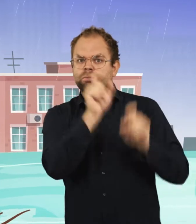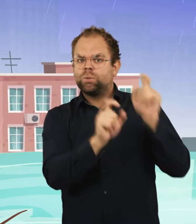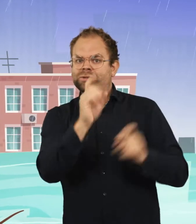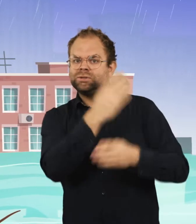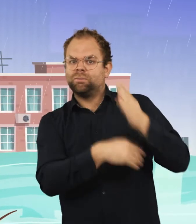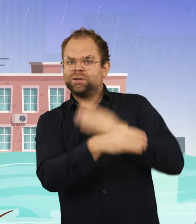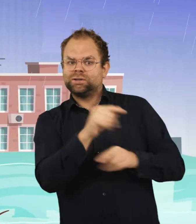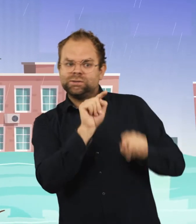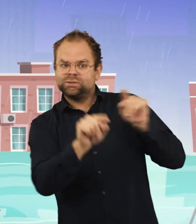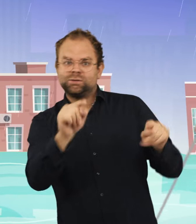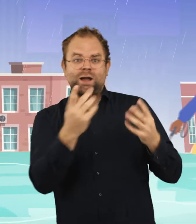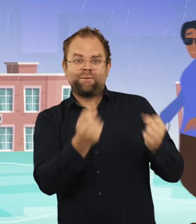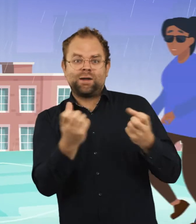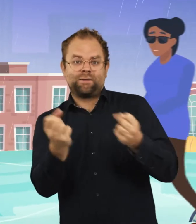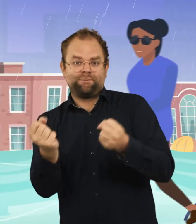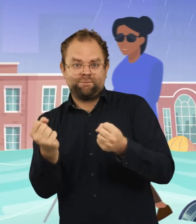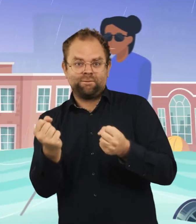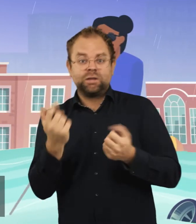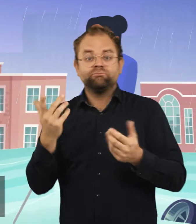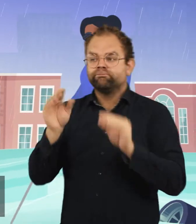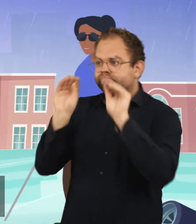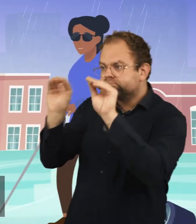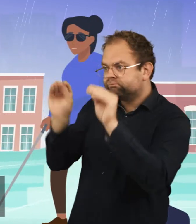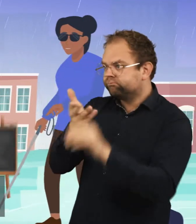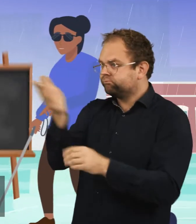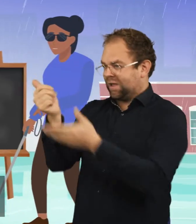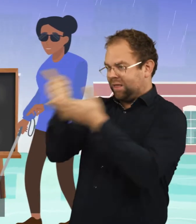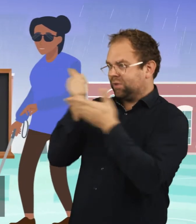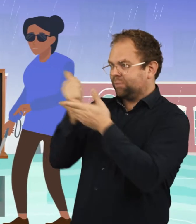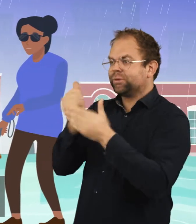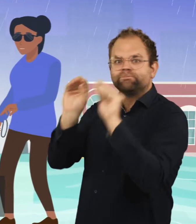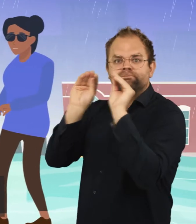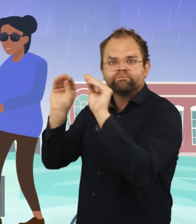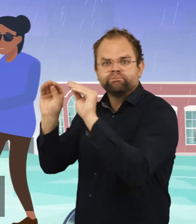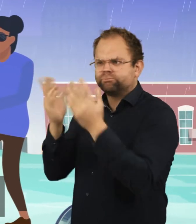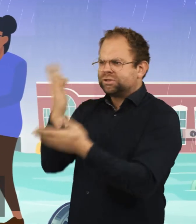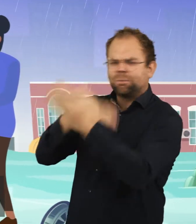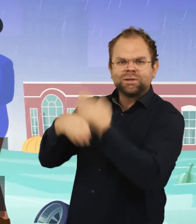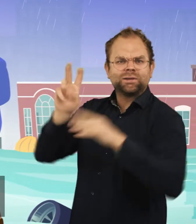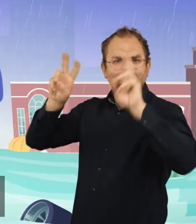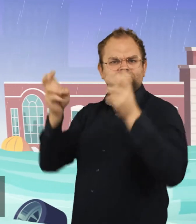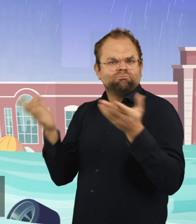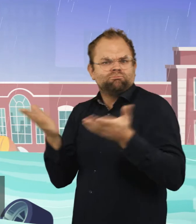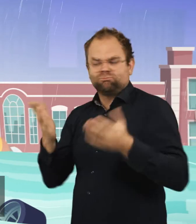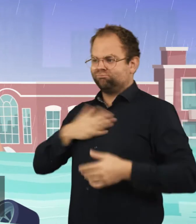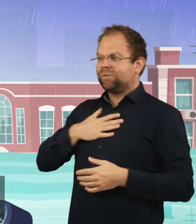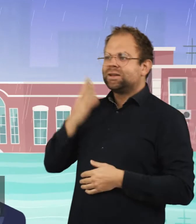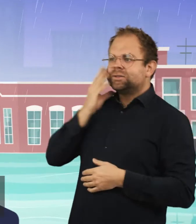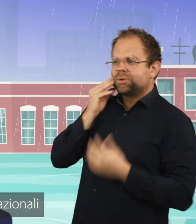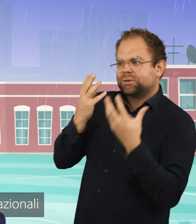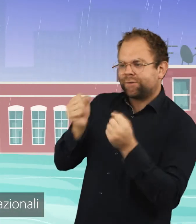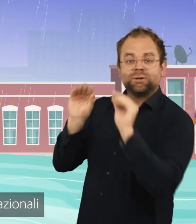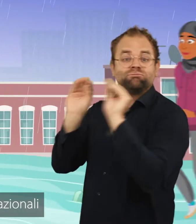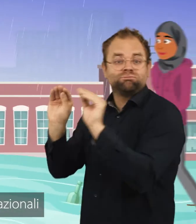con disabilità nelle loro comunità. Educano gli operatori umanitari riguardo le disabilità attraverso la loro esperienza